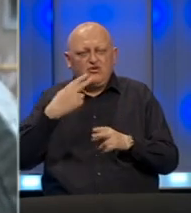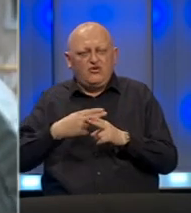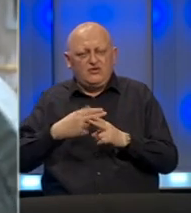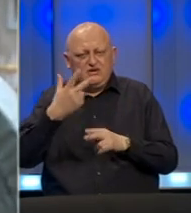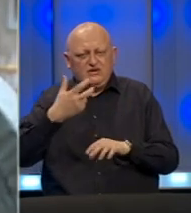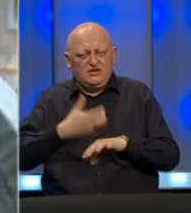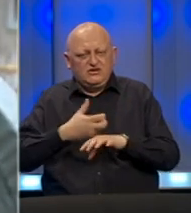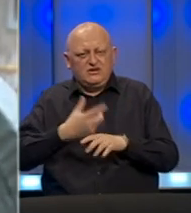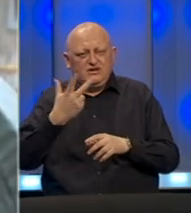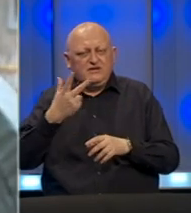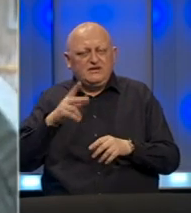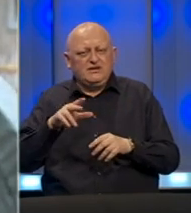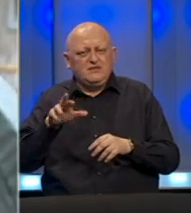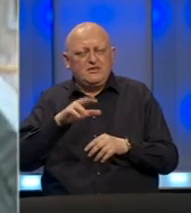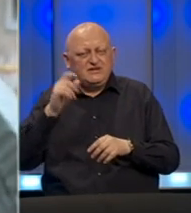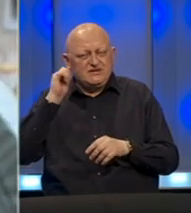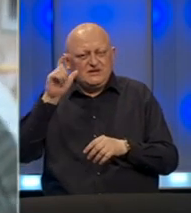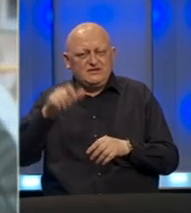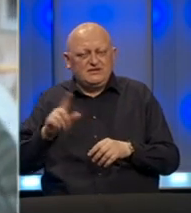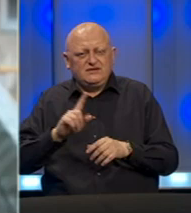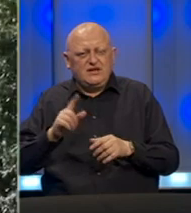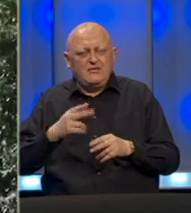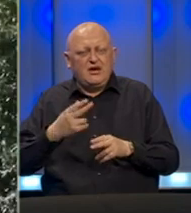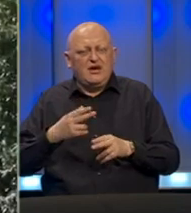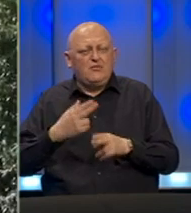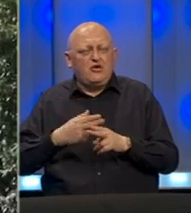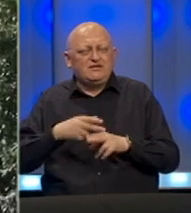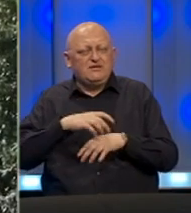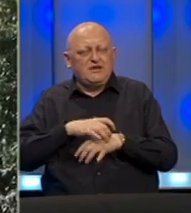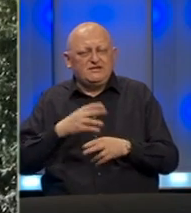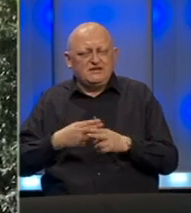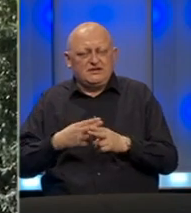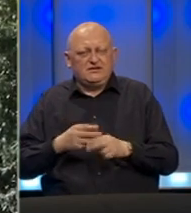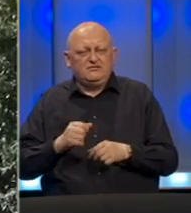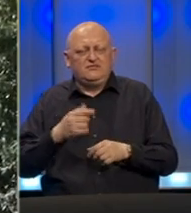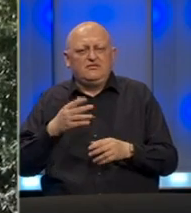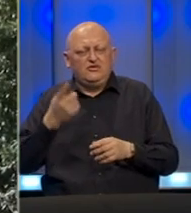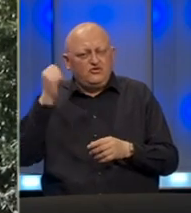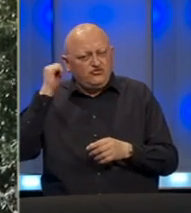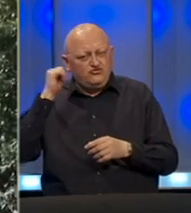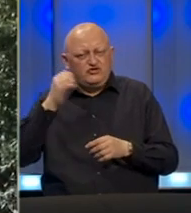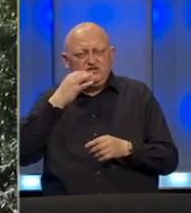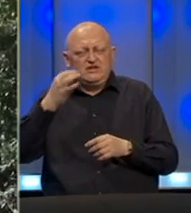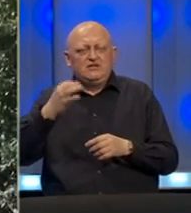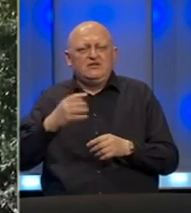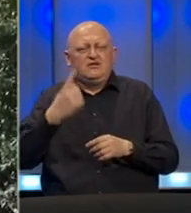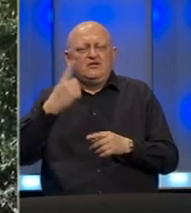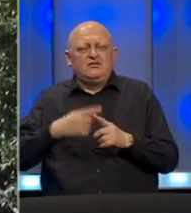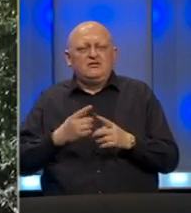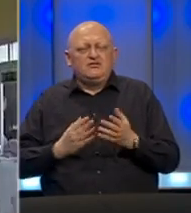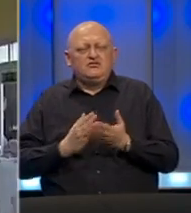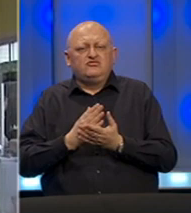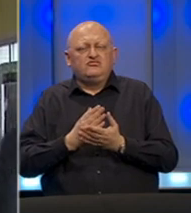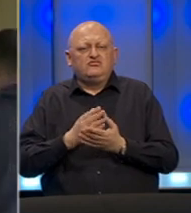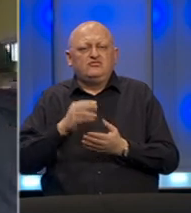3 ljekara i 3 medicinske sestre za sad nema zaraženih pacijenata. Podsjećavamo tokom vičerašnjeg dana prvi slučaj COVID